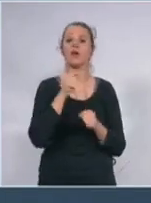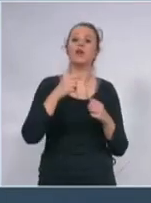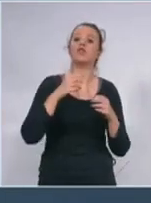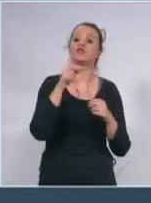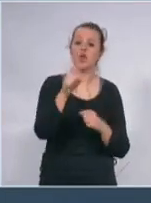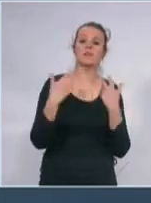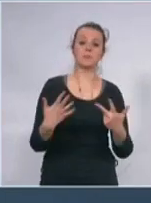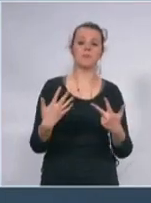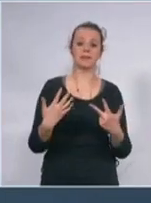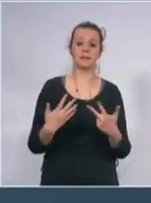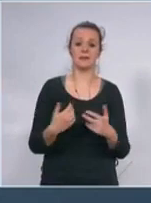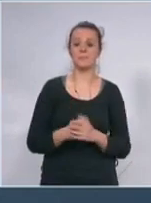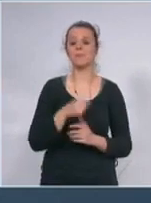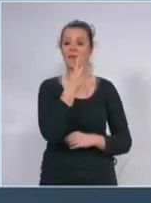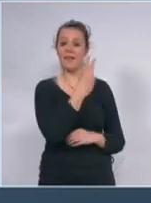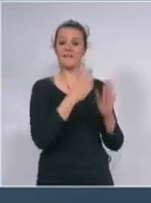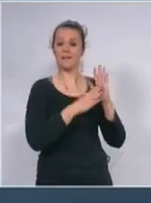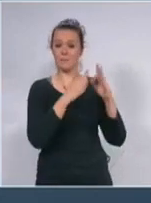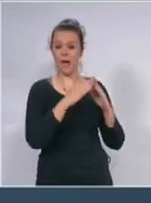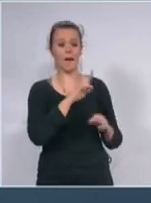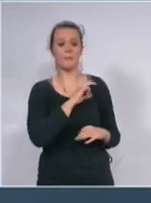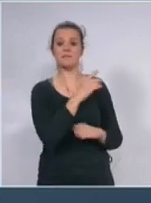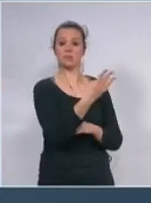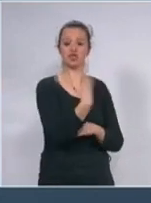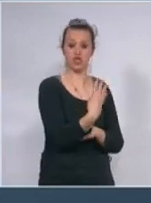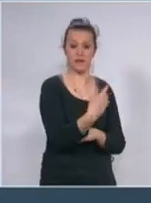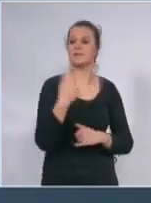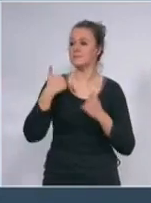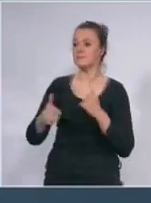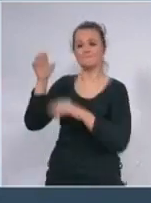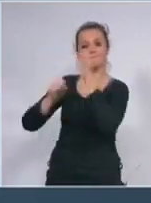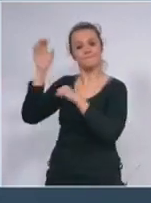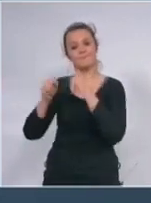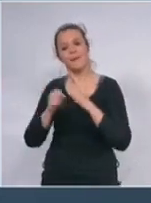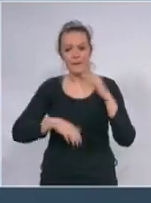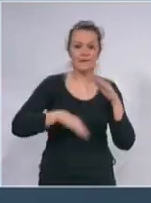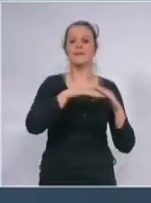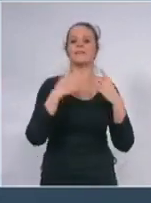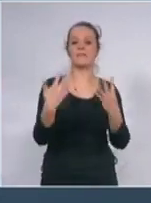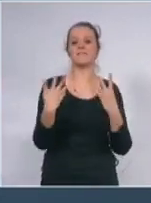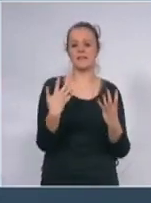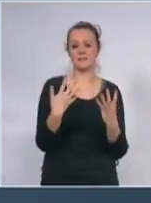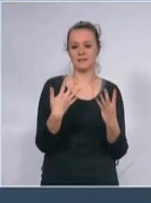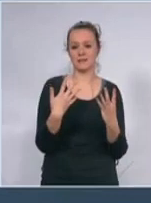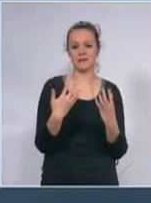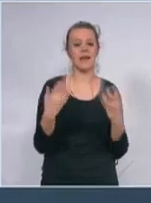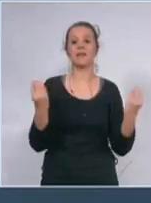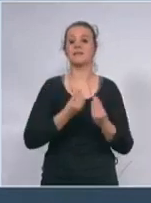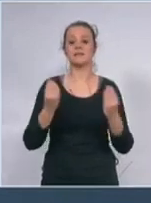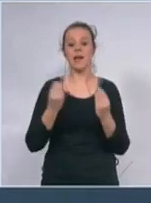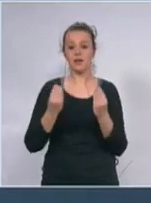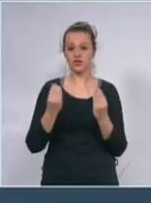imali 40 respiratora mi ćemo da guramo do 90 respiratora pošto je VMA četvrta